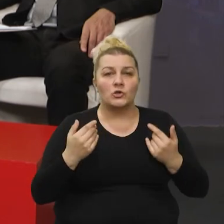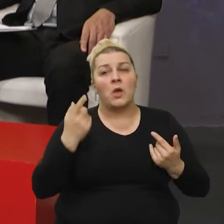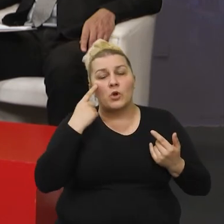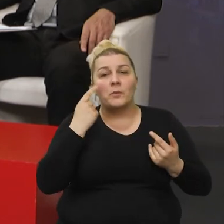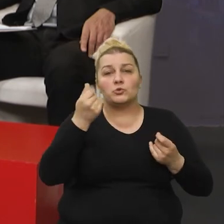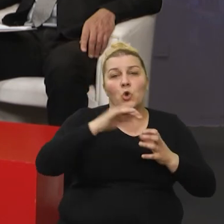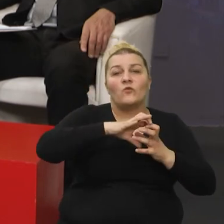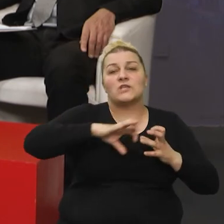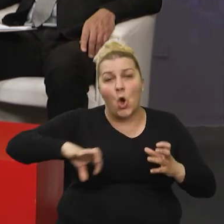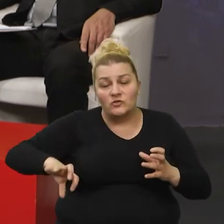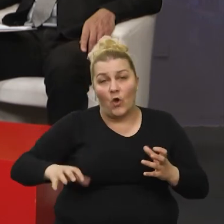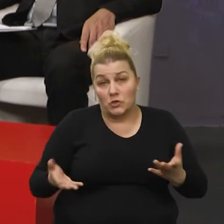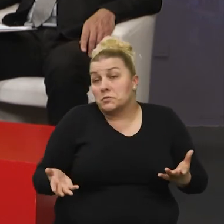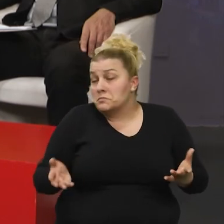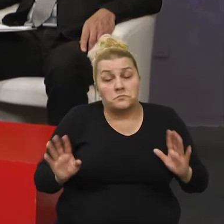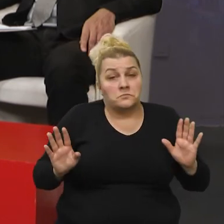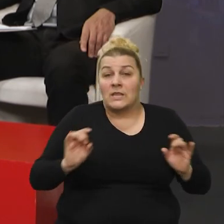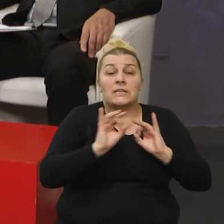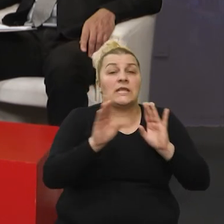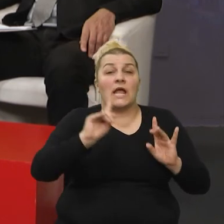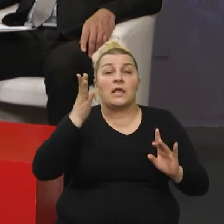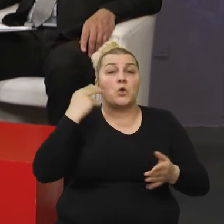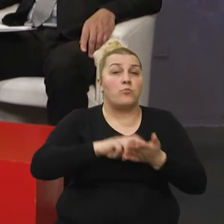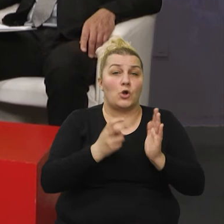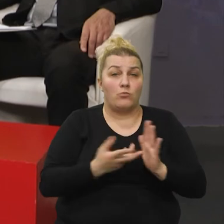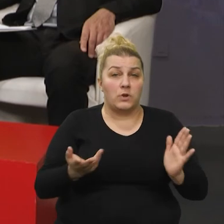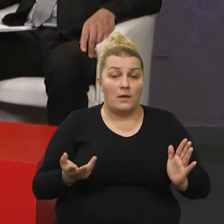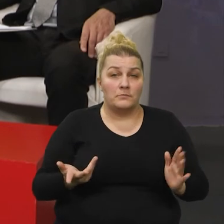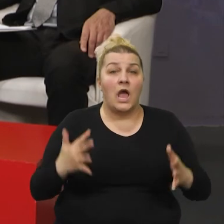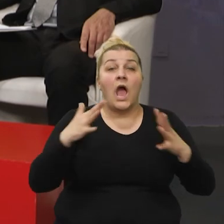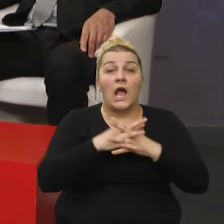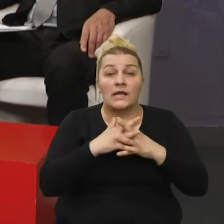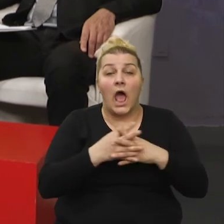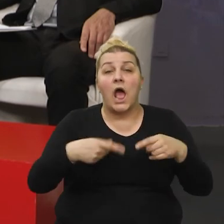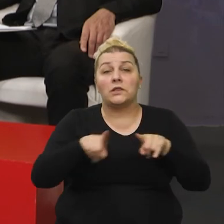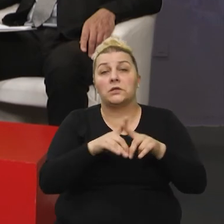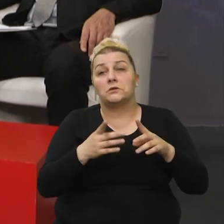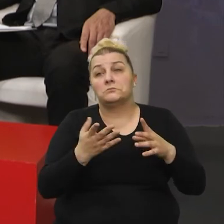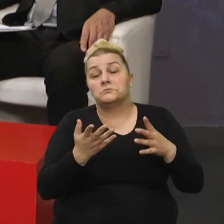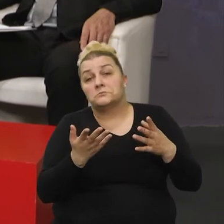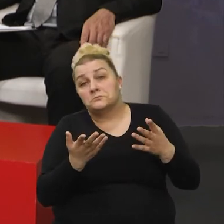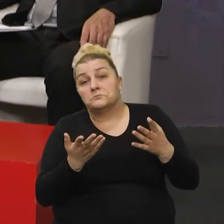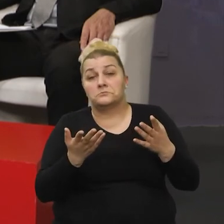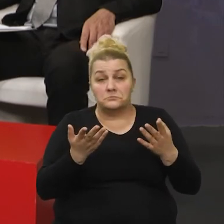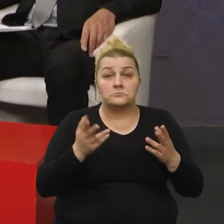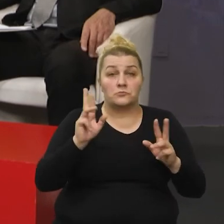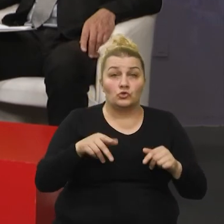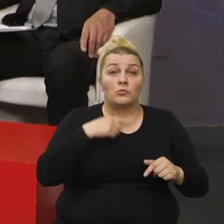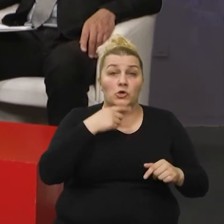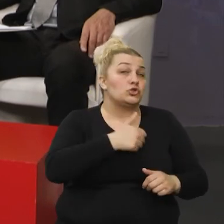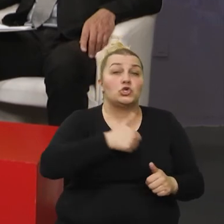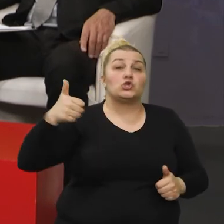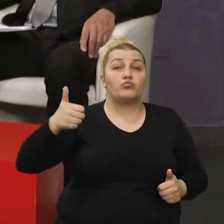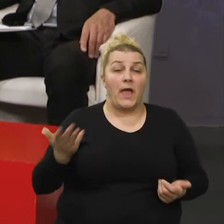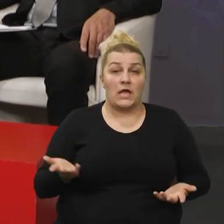novaca odvojiti i tako dalje. Pre tome, nikad to nije bilo sporno. Grad, kao grad, možemo uvijek samo reći